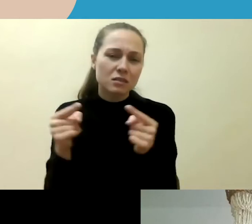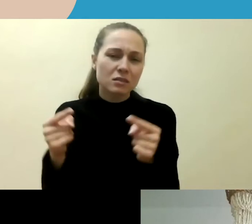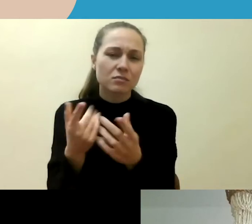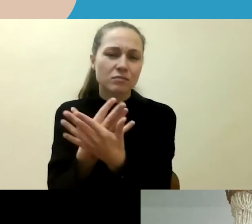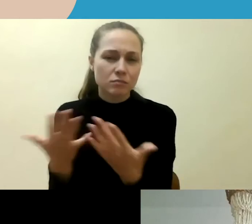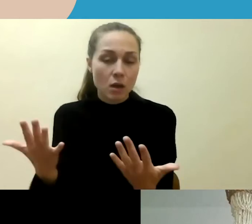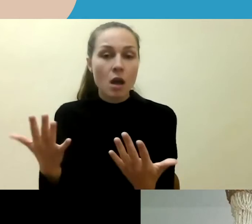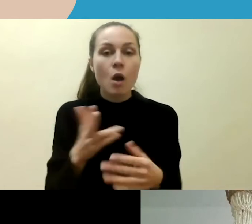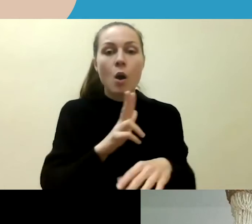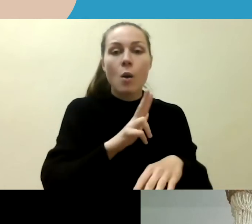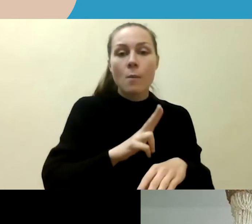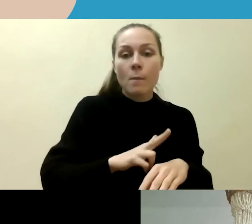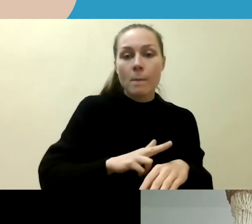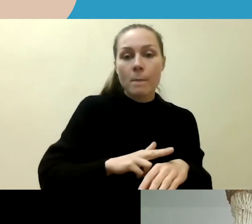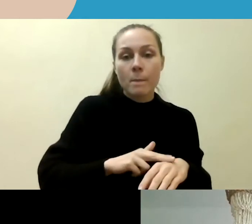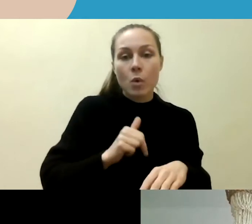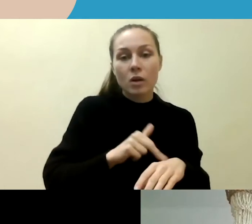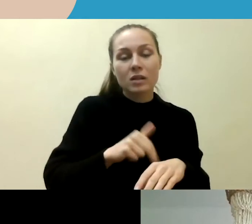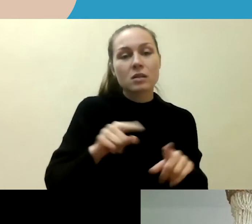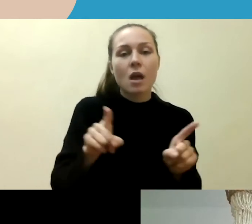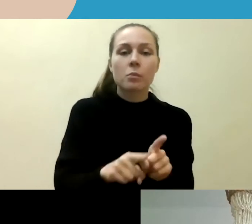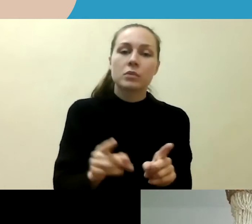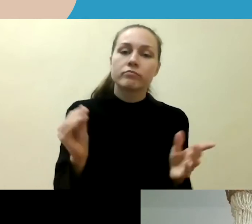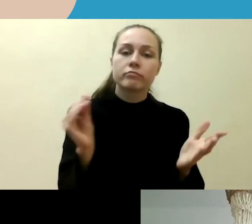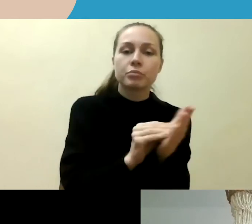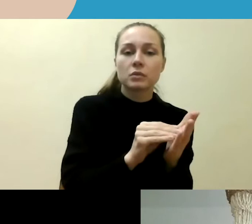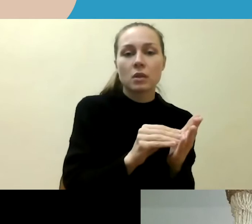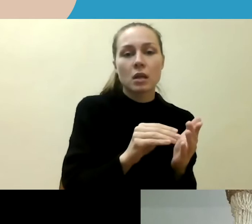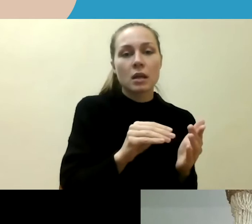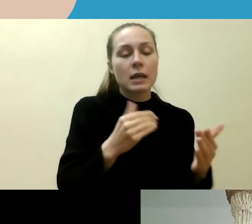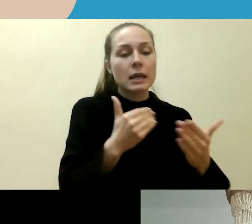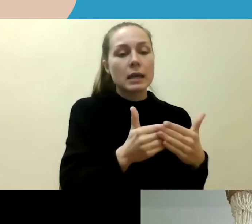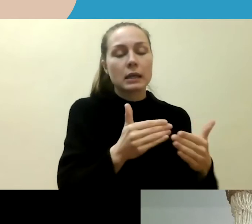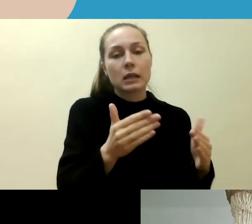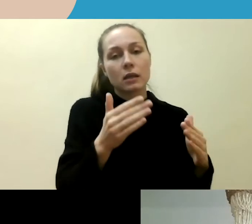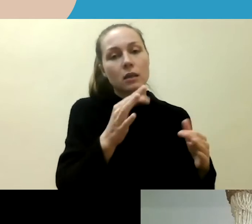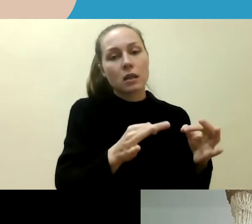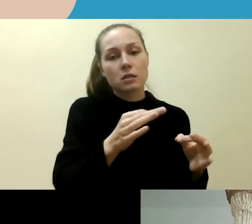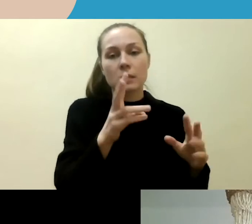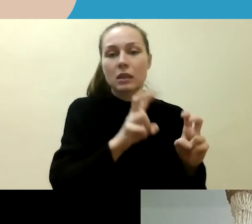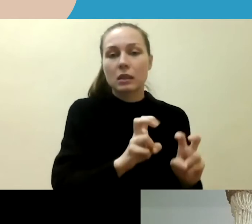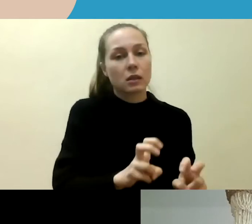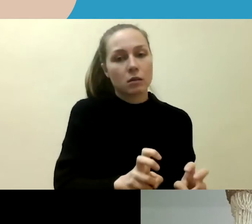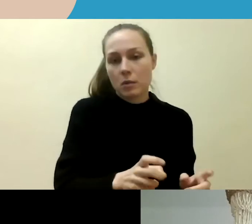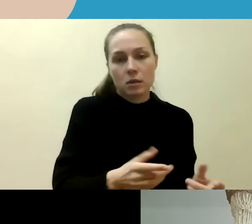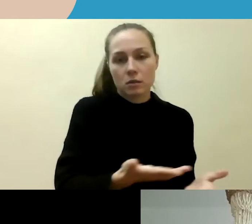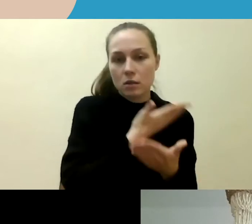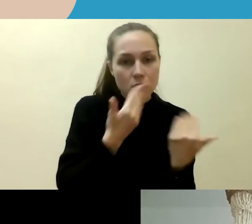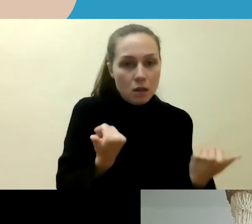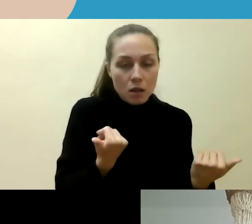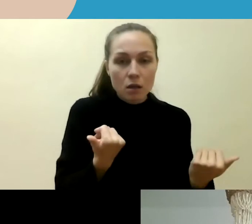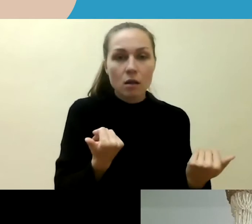nusprendžia nefiksuoti ir nepradėti iki teisminio tyrimo šio klausimo. Ir taip pat net ir pranešus apie